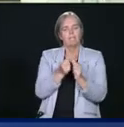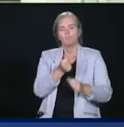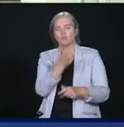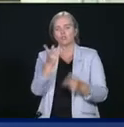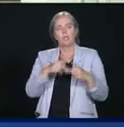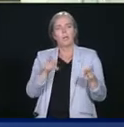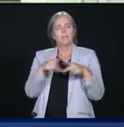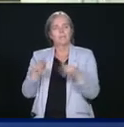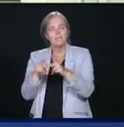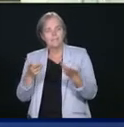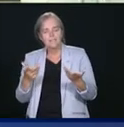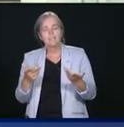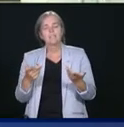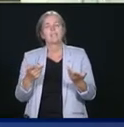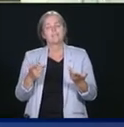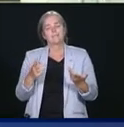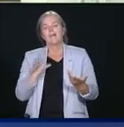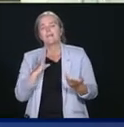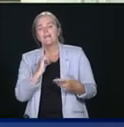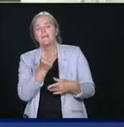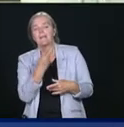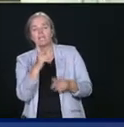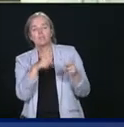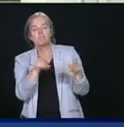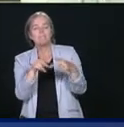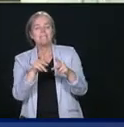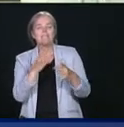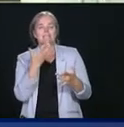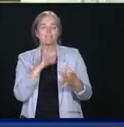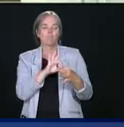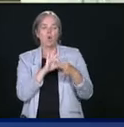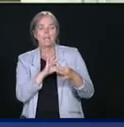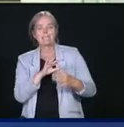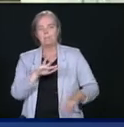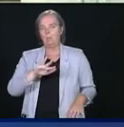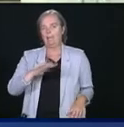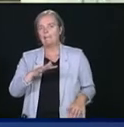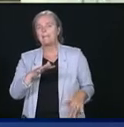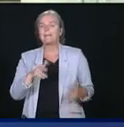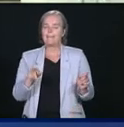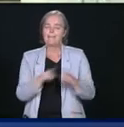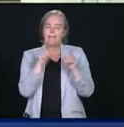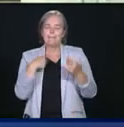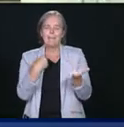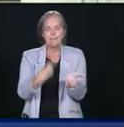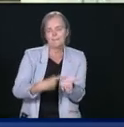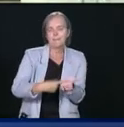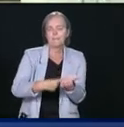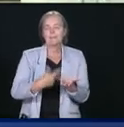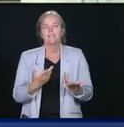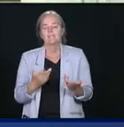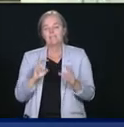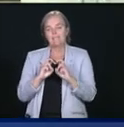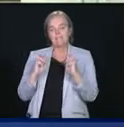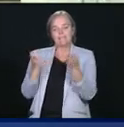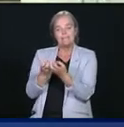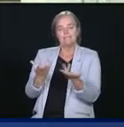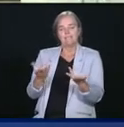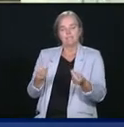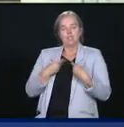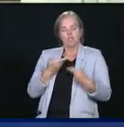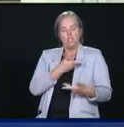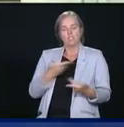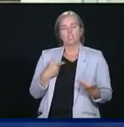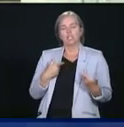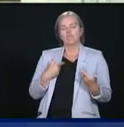avec nous. Le G7 est un forum pour avoir des discussions franches avec des amis, des